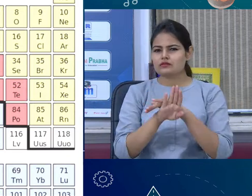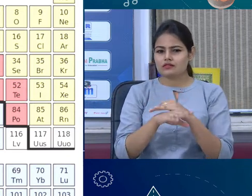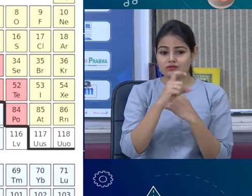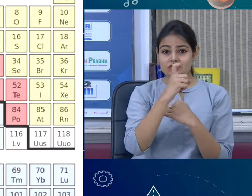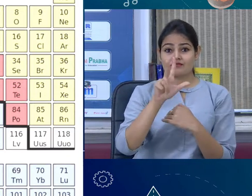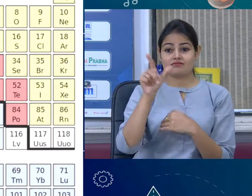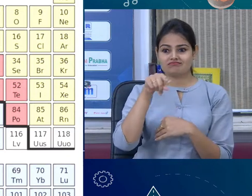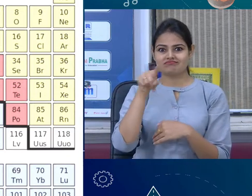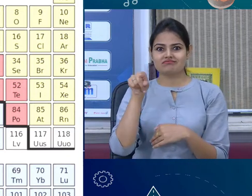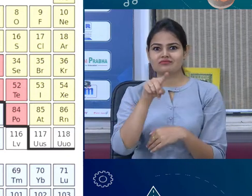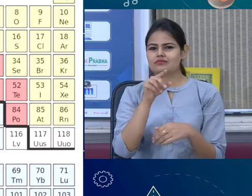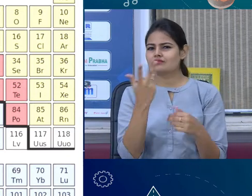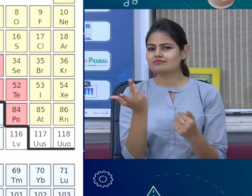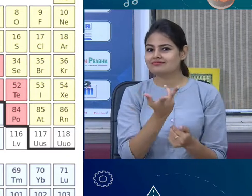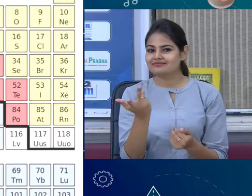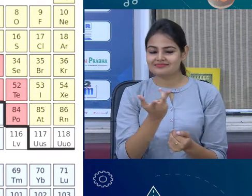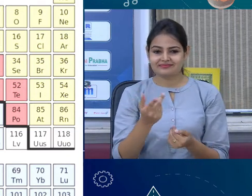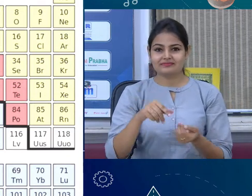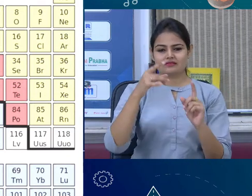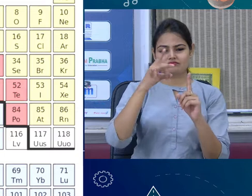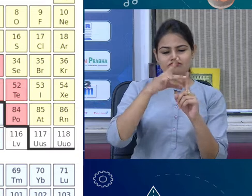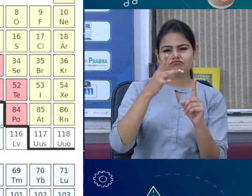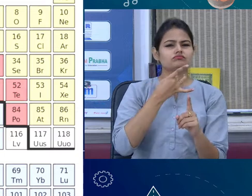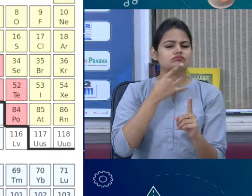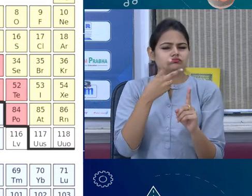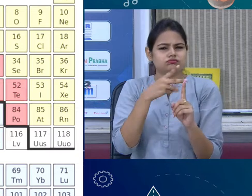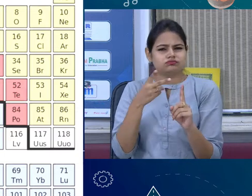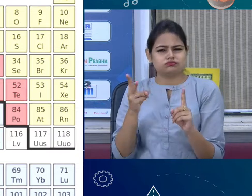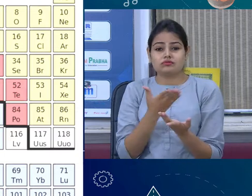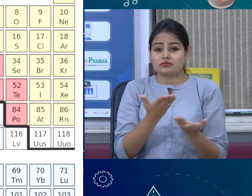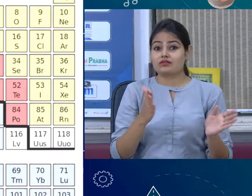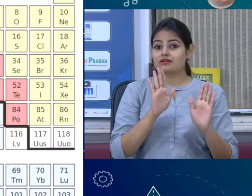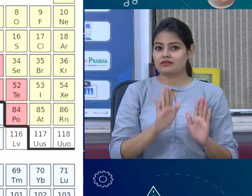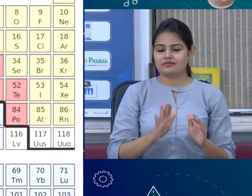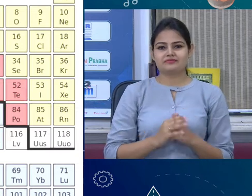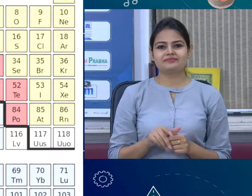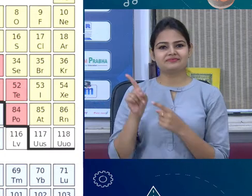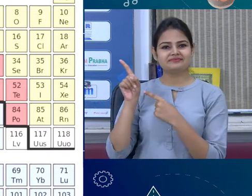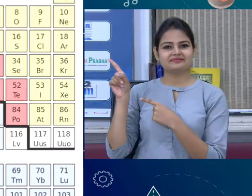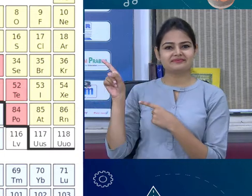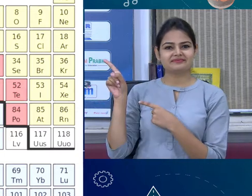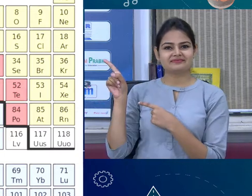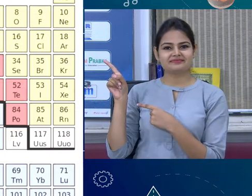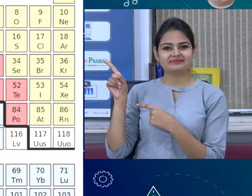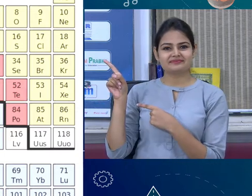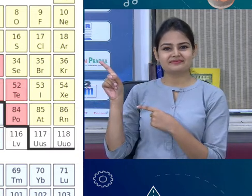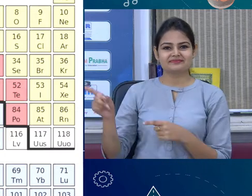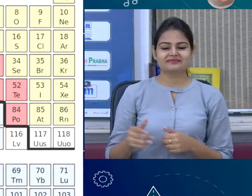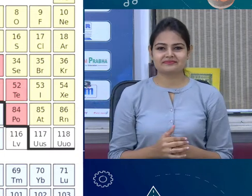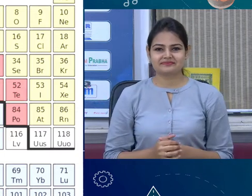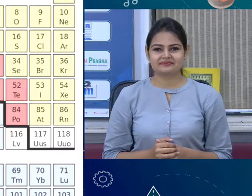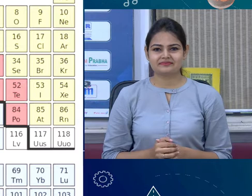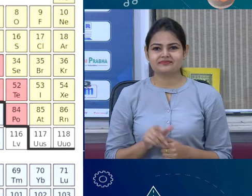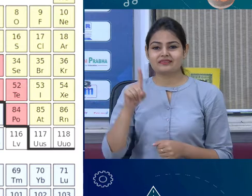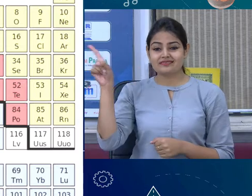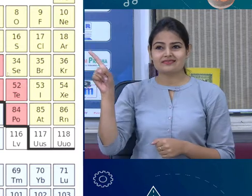only and we also have up screen में देख सकते हैं कि we have that light blue where the entire thing